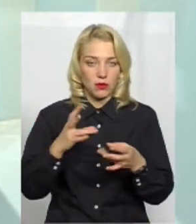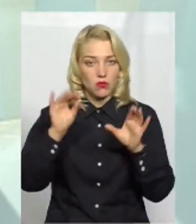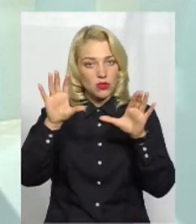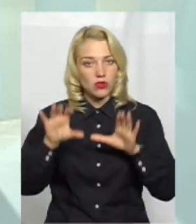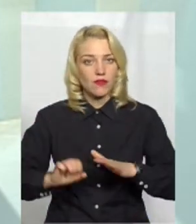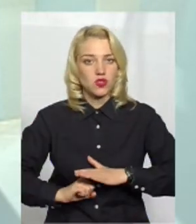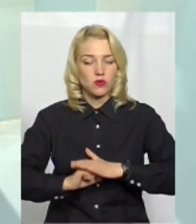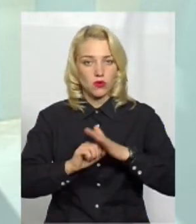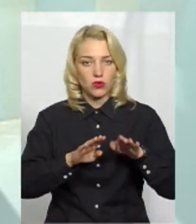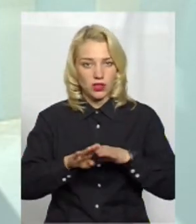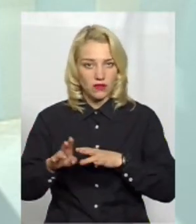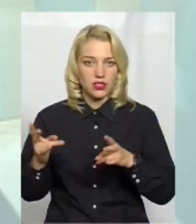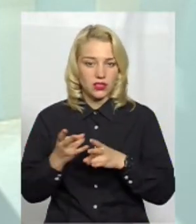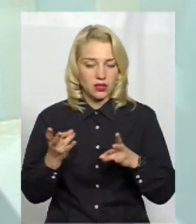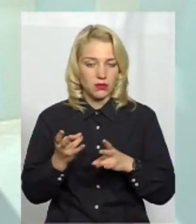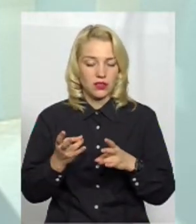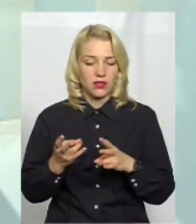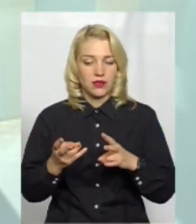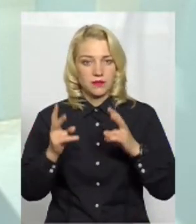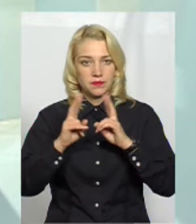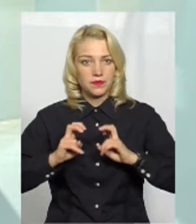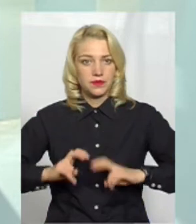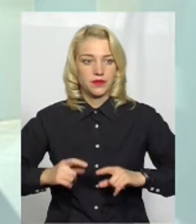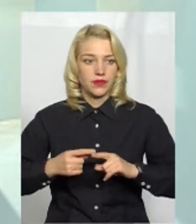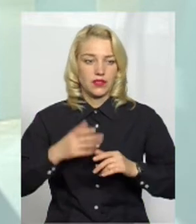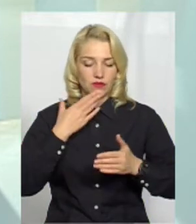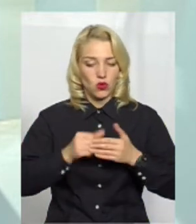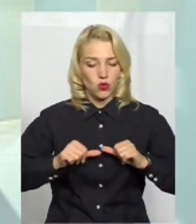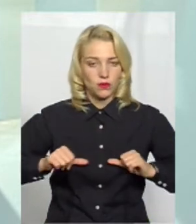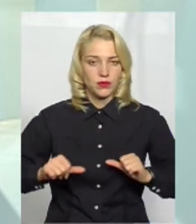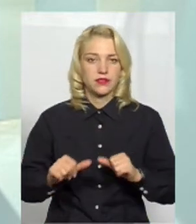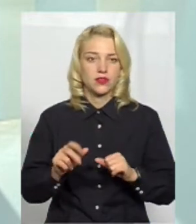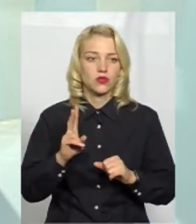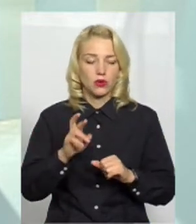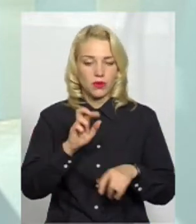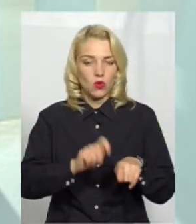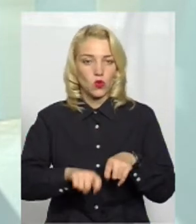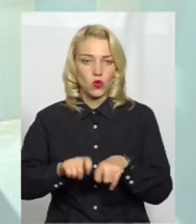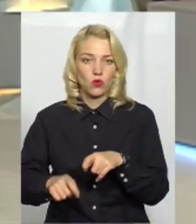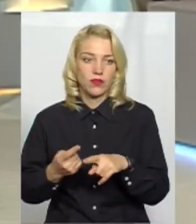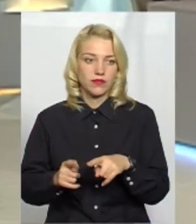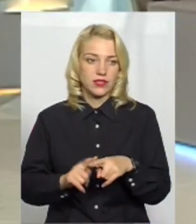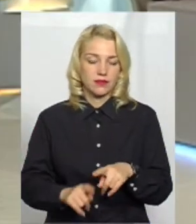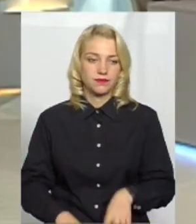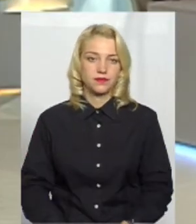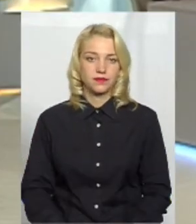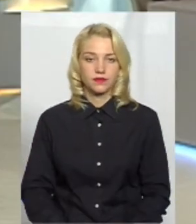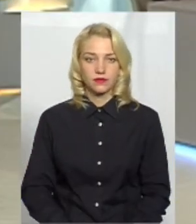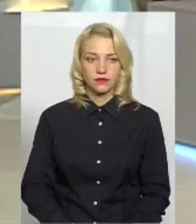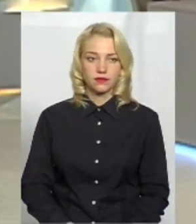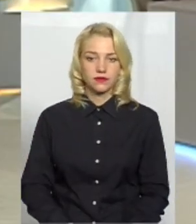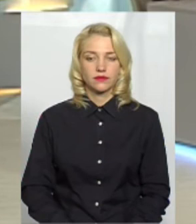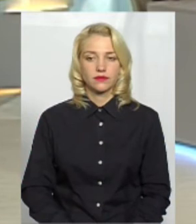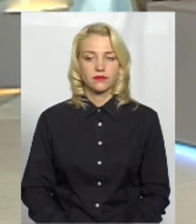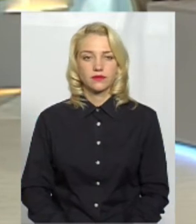законодавчому рівні вносити зміни, створювати свою комісію, яка би це контролювала і чітко. Я думаю, при